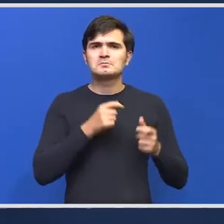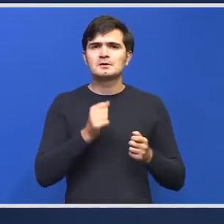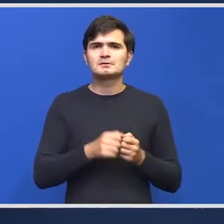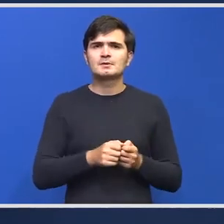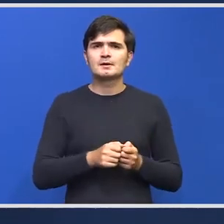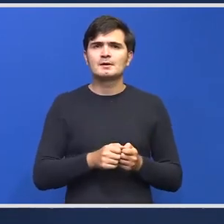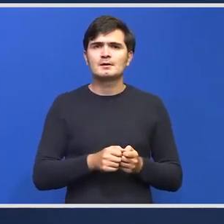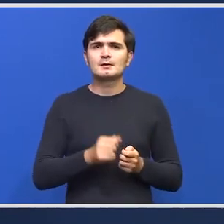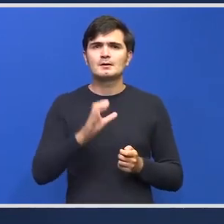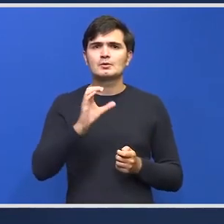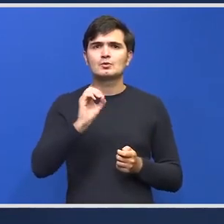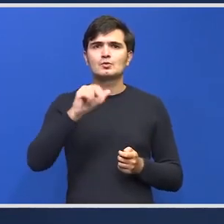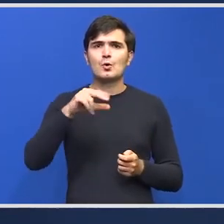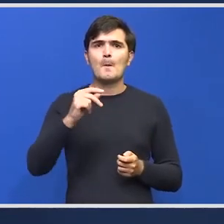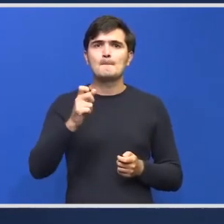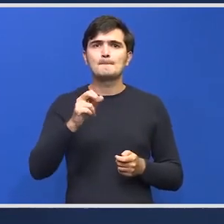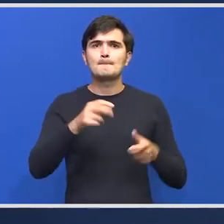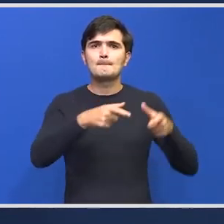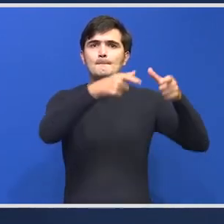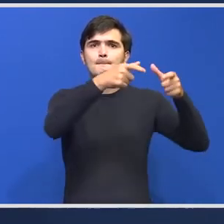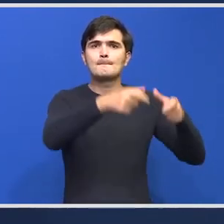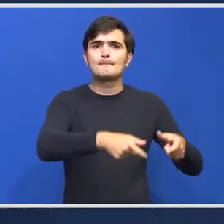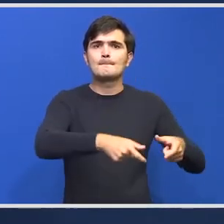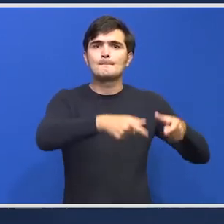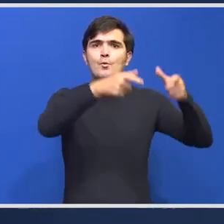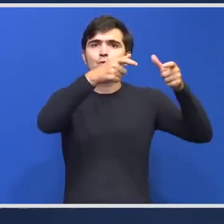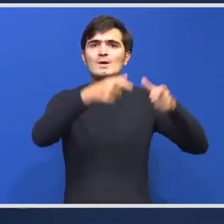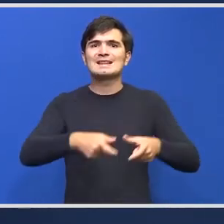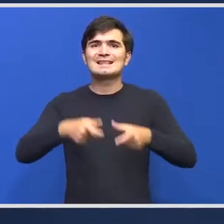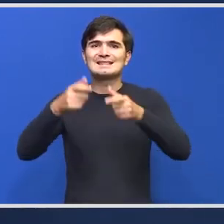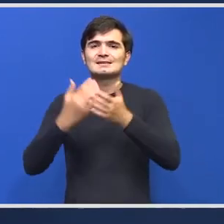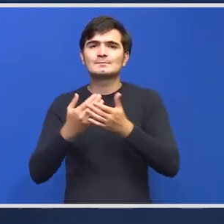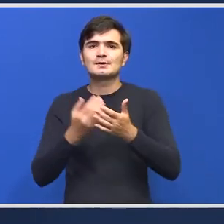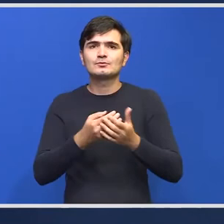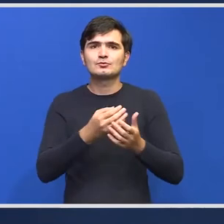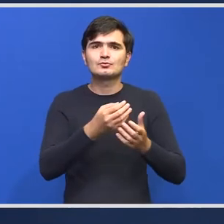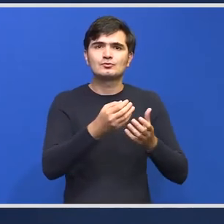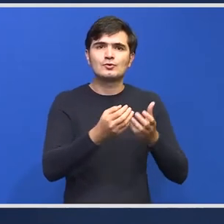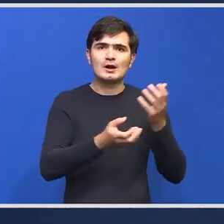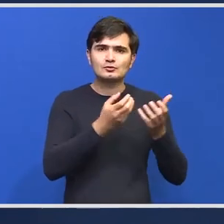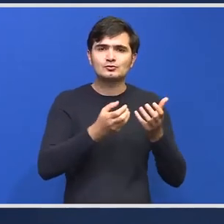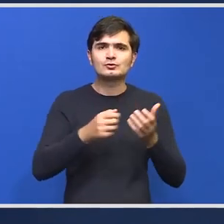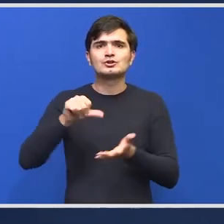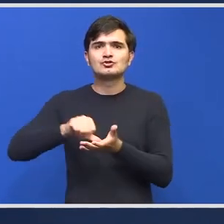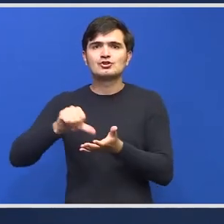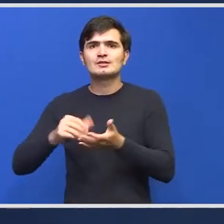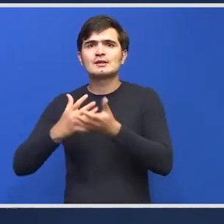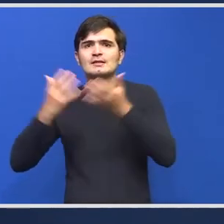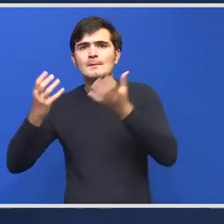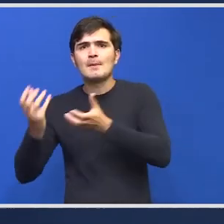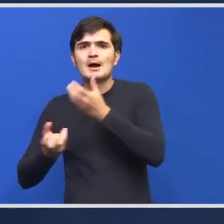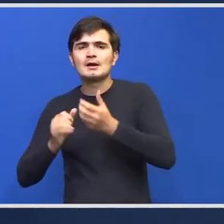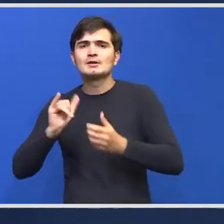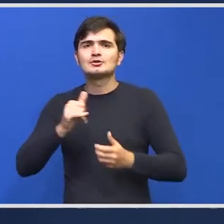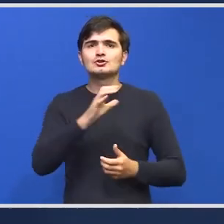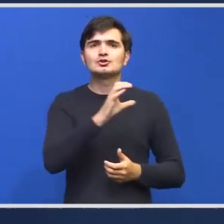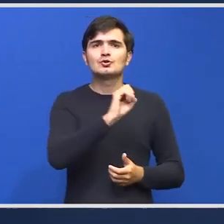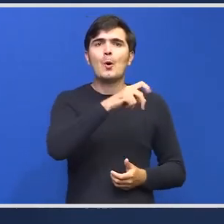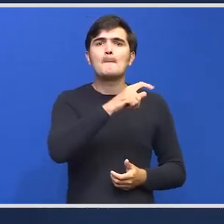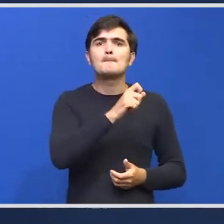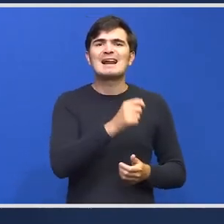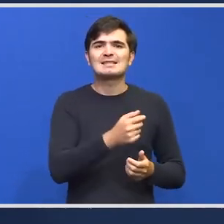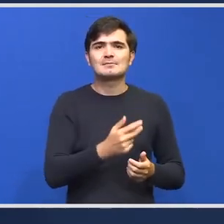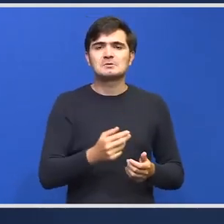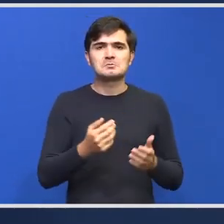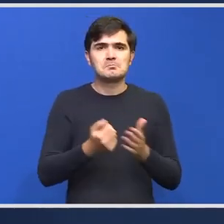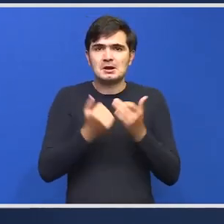compartimente unități pentru arsuri și centre destinate marilor arși În acest moment România nu